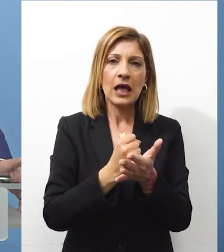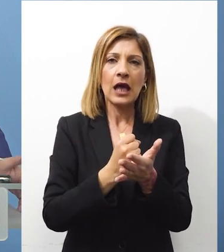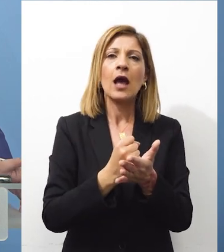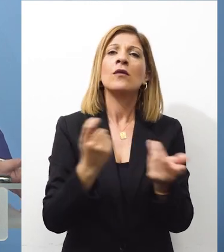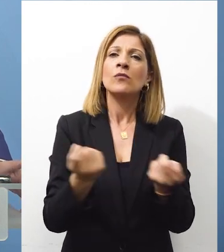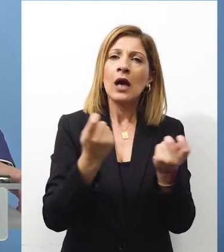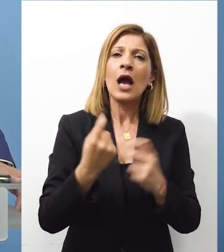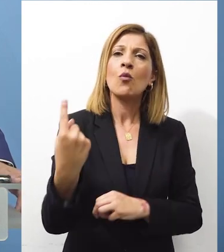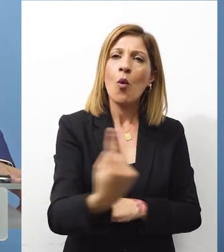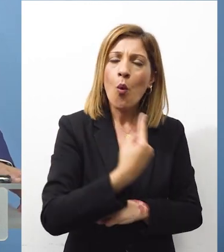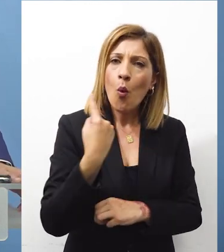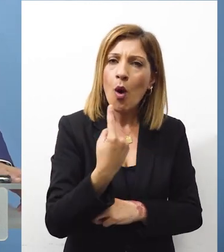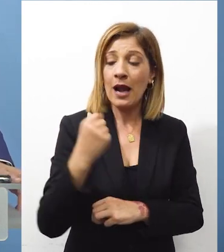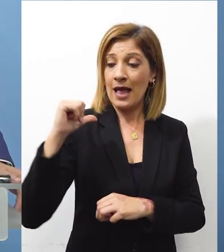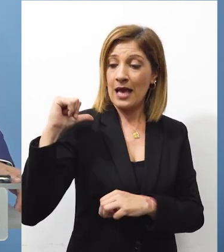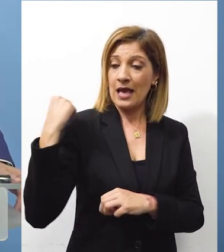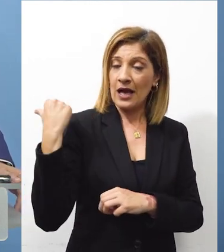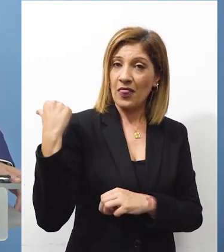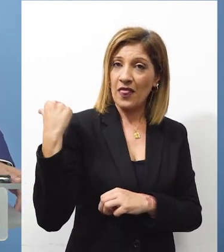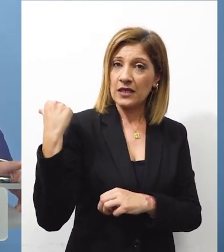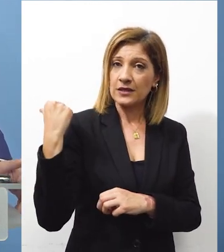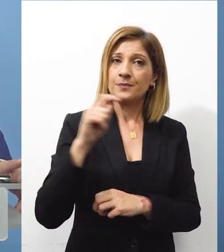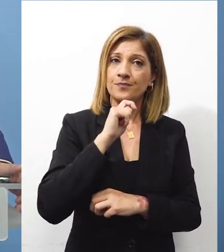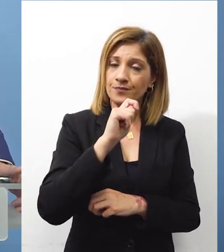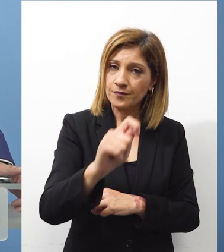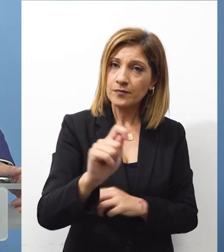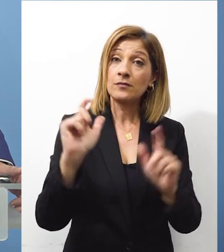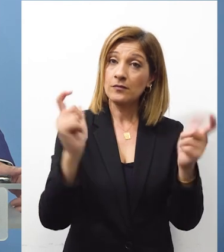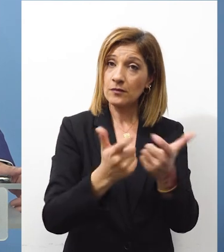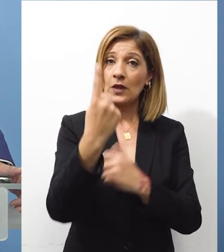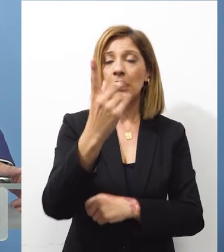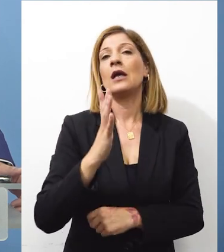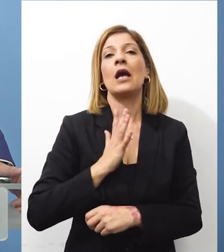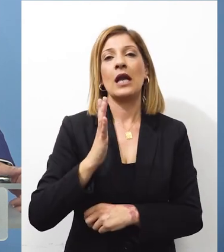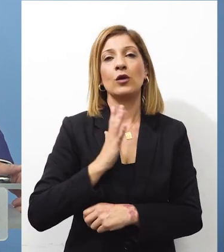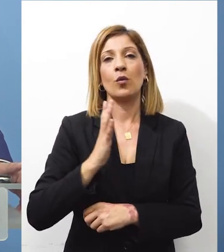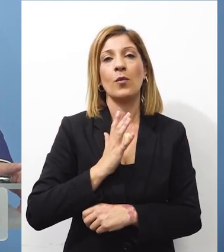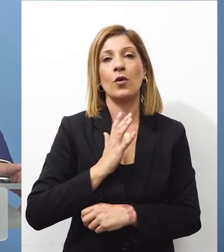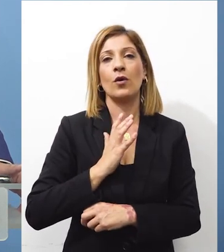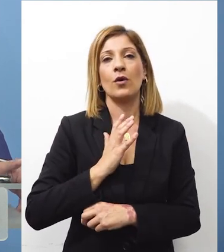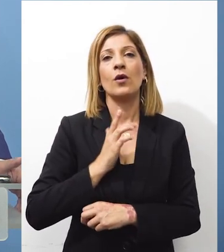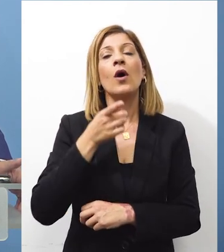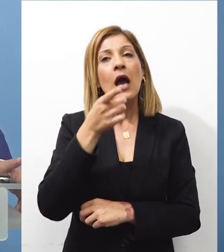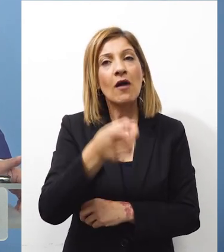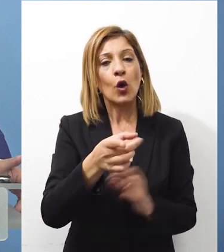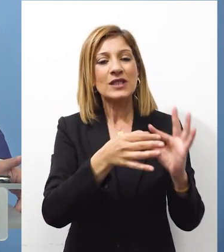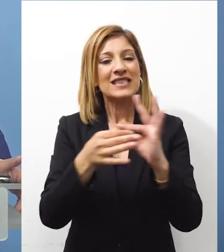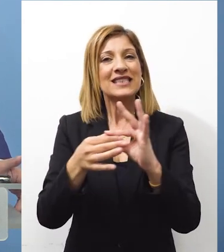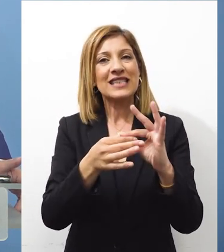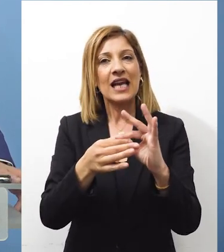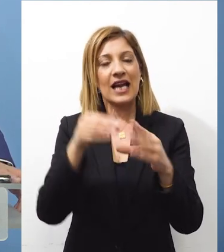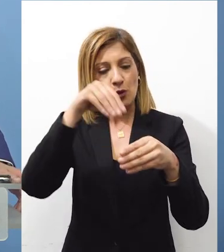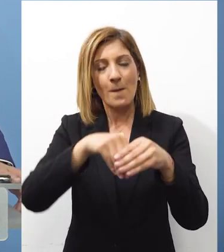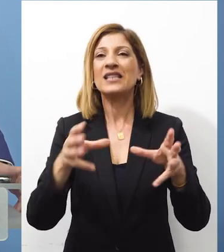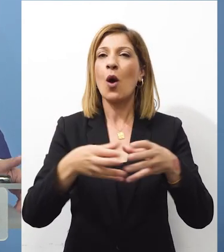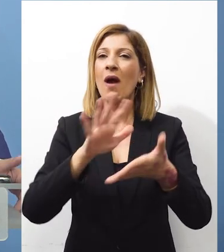ενέργειες Ήδη χθες Έχουν προβεί σε μια σύλληψη Ενός τέτοιου ατόμου Το οποίο φαίνεται ότι συνεργάζεται Εκεί είναι μέρος